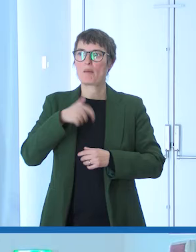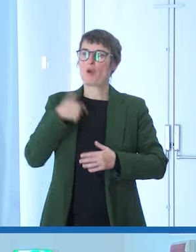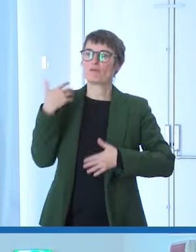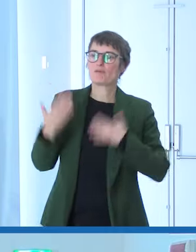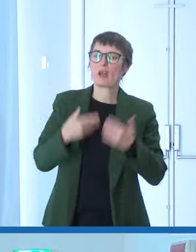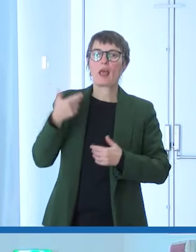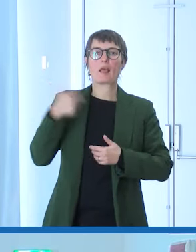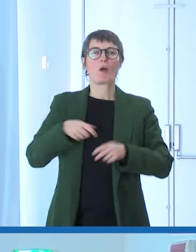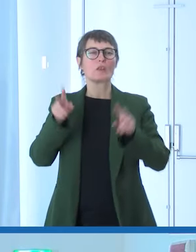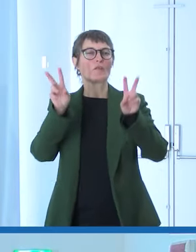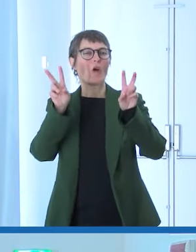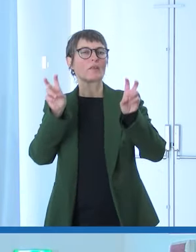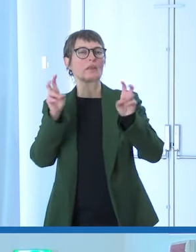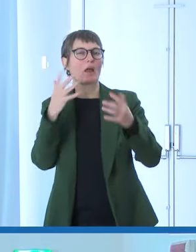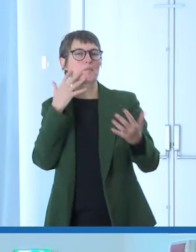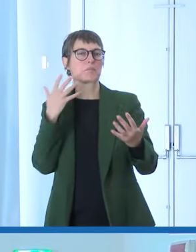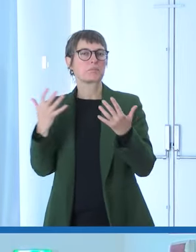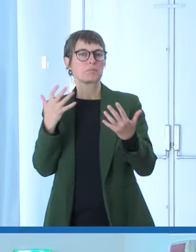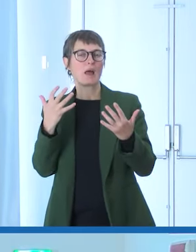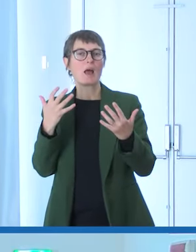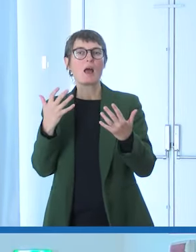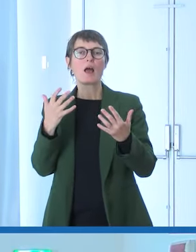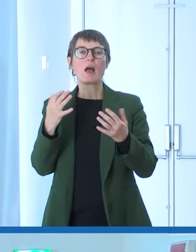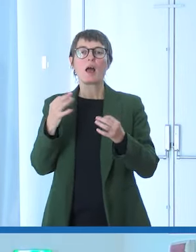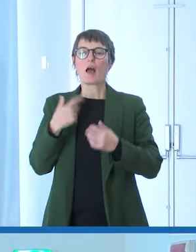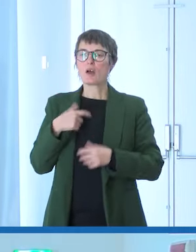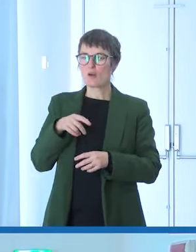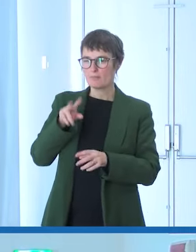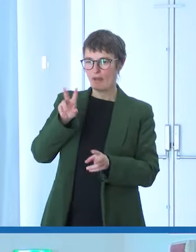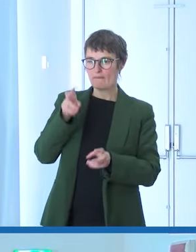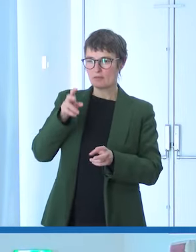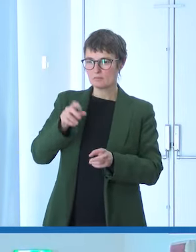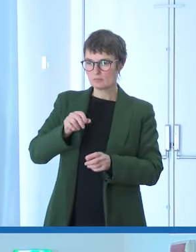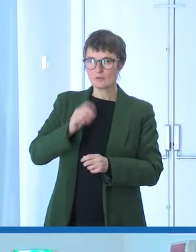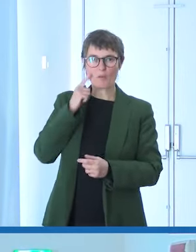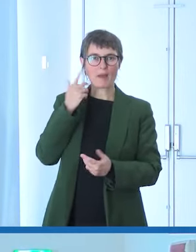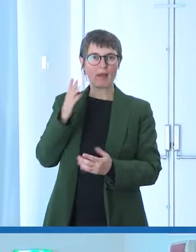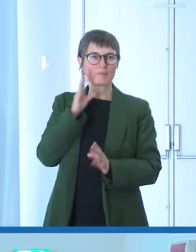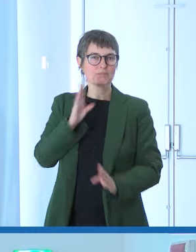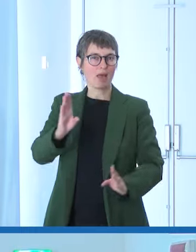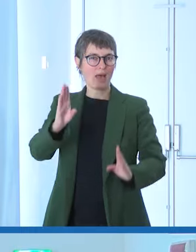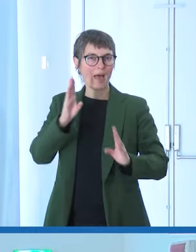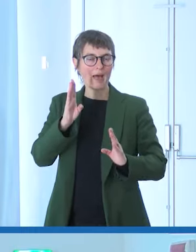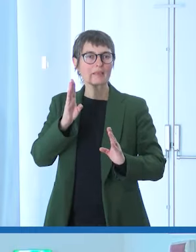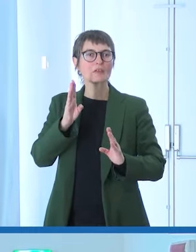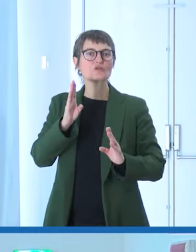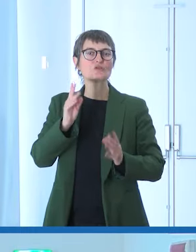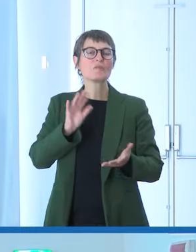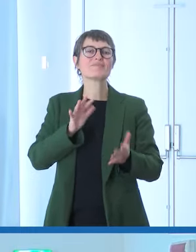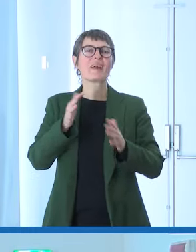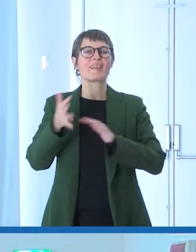per catturare l'attenzione, c'è l'insofferenza poi per le parole corrette e quindi si sbaglia anche magari